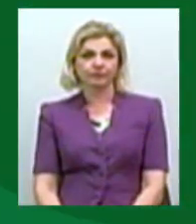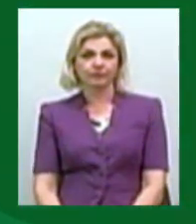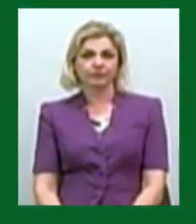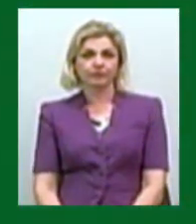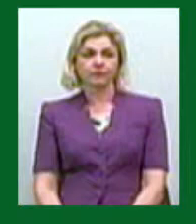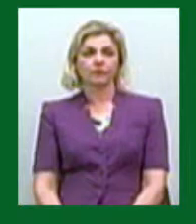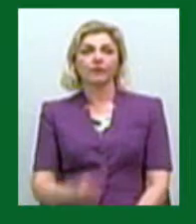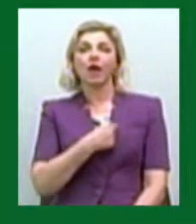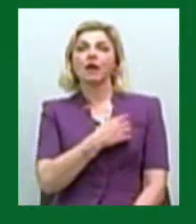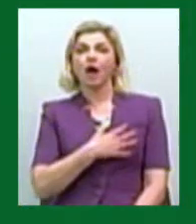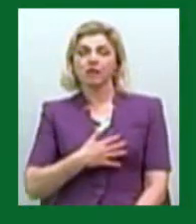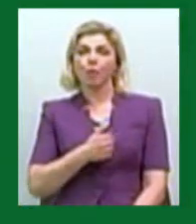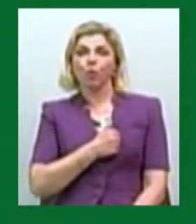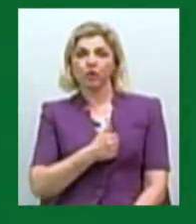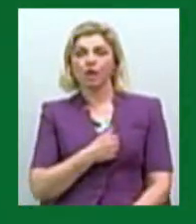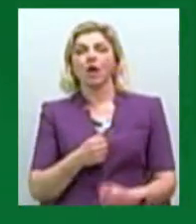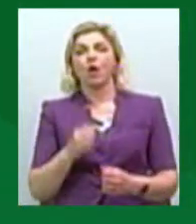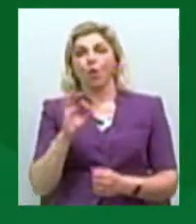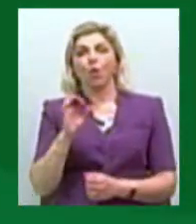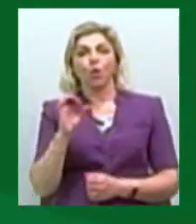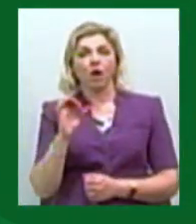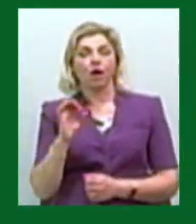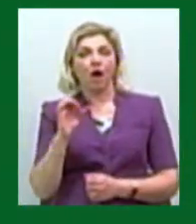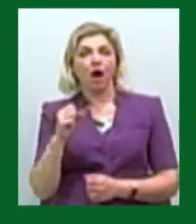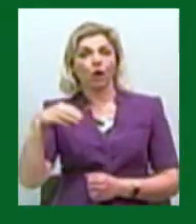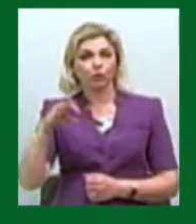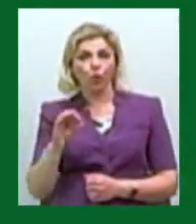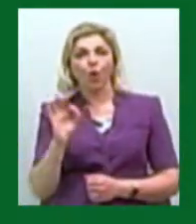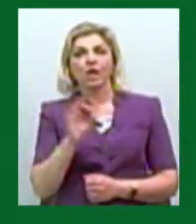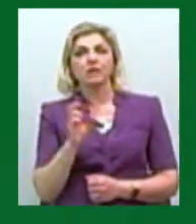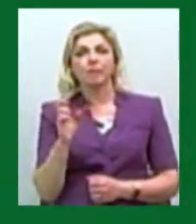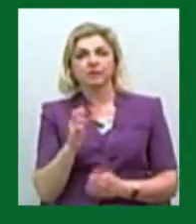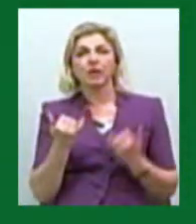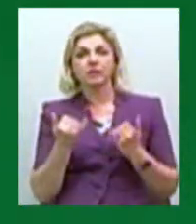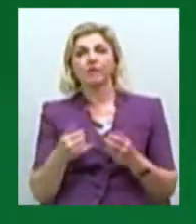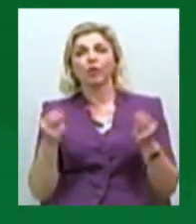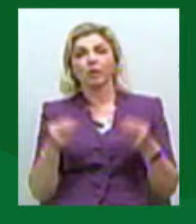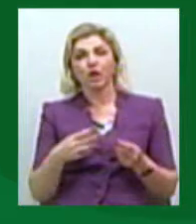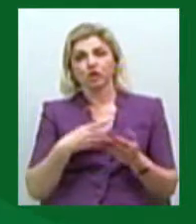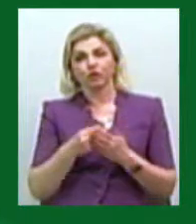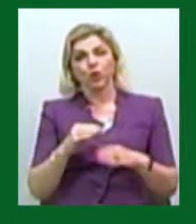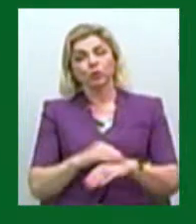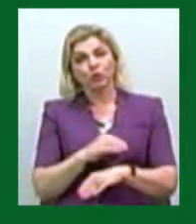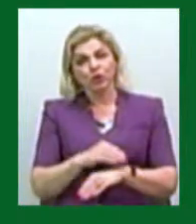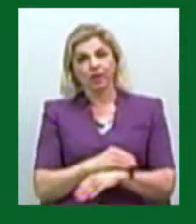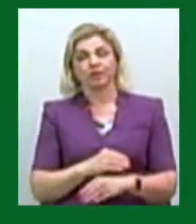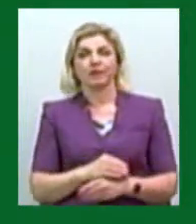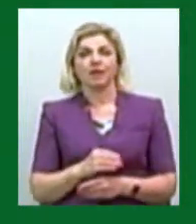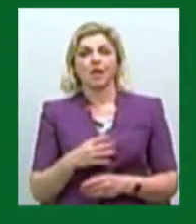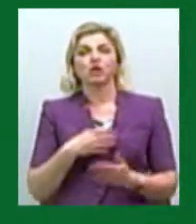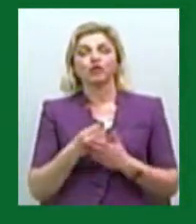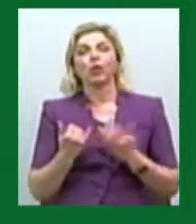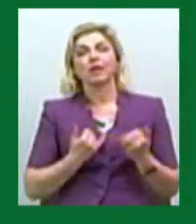Поранений боєць операції об'єднаних сил Олександр Безпалов сьогодні взяв шлюб із своєю дружиною, своєю